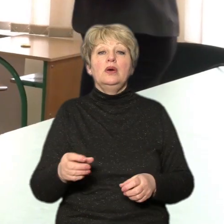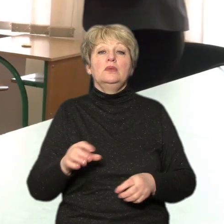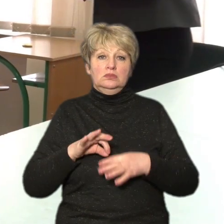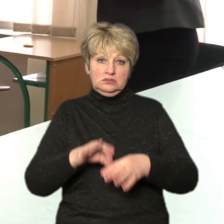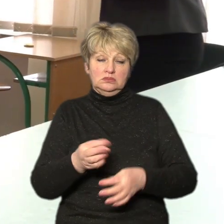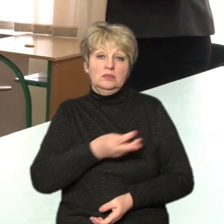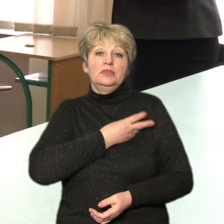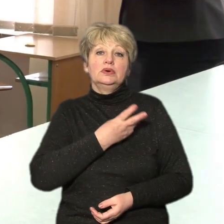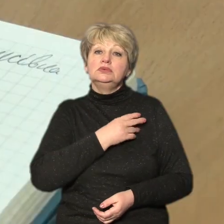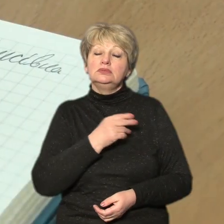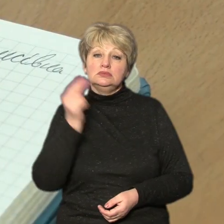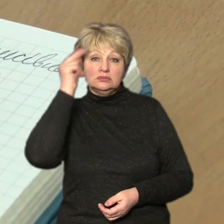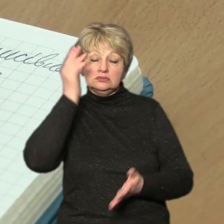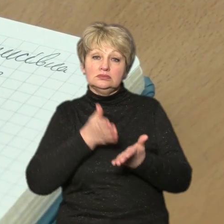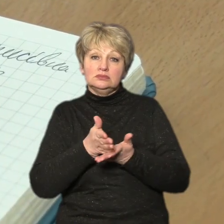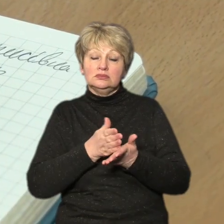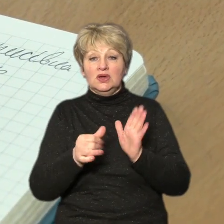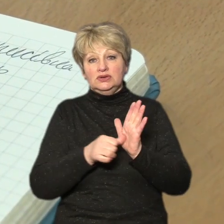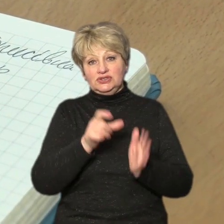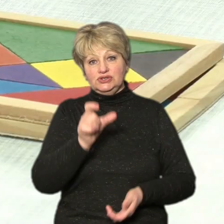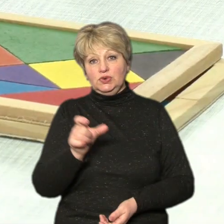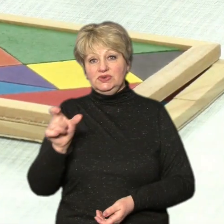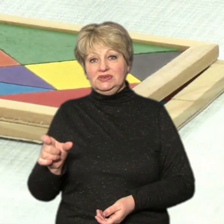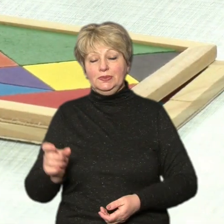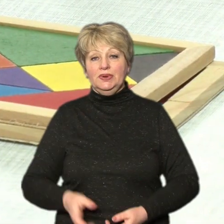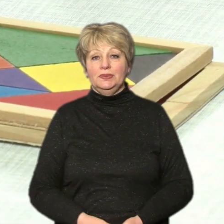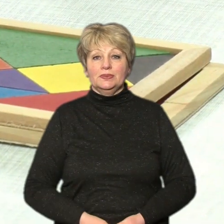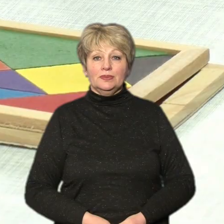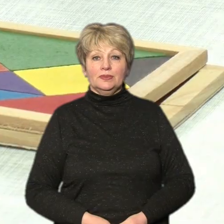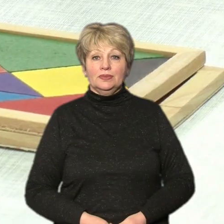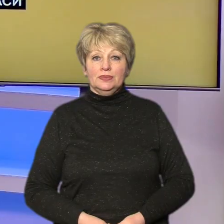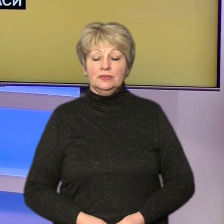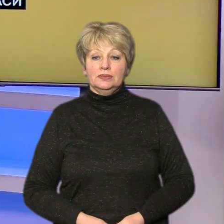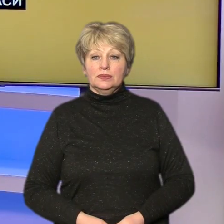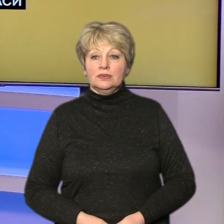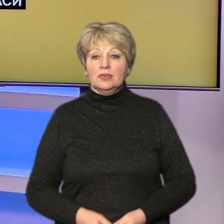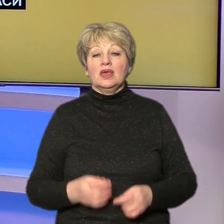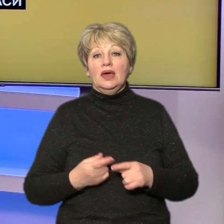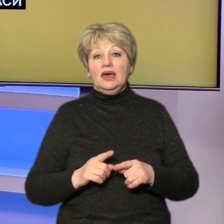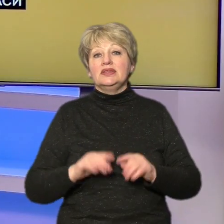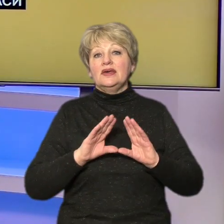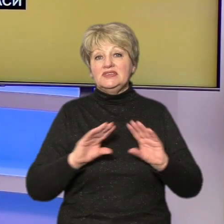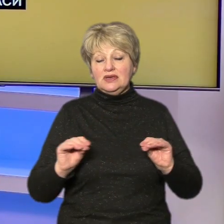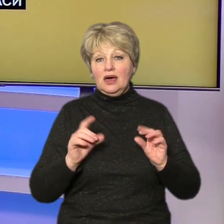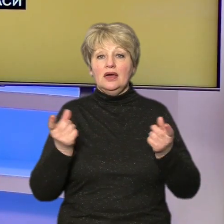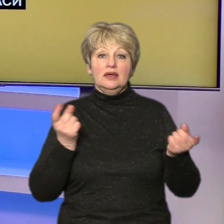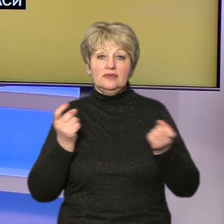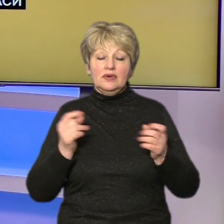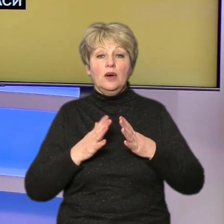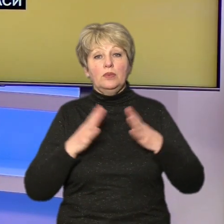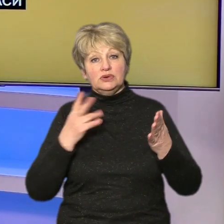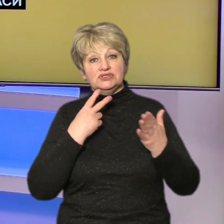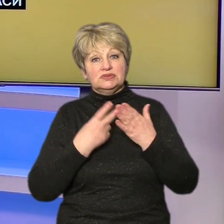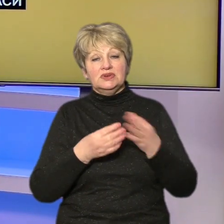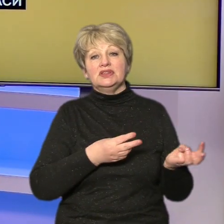6 осіб. Наталія Старинець, Олександр Кулик, Суспільне новини, Черкаси. І це нині вся інформація. Більше новин шукаєте на